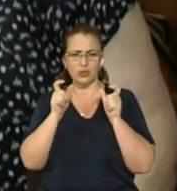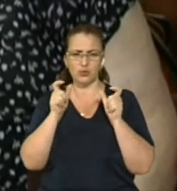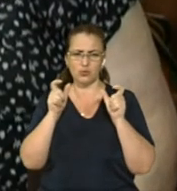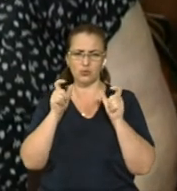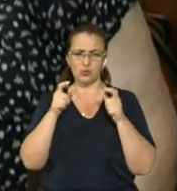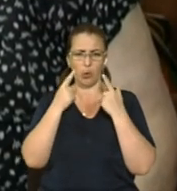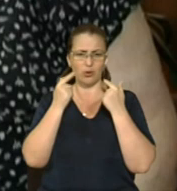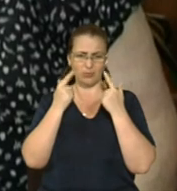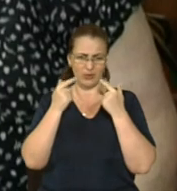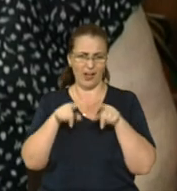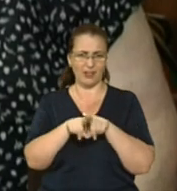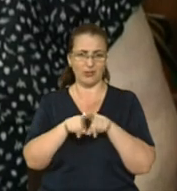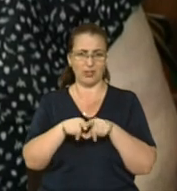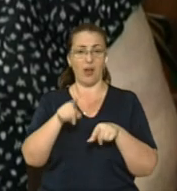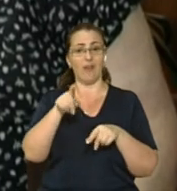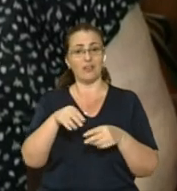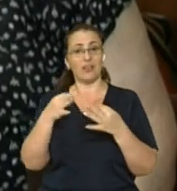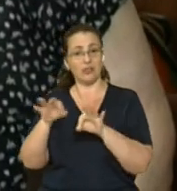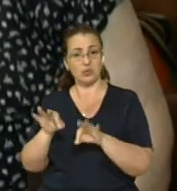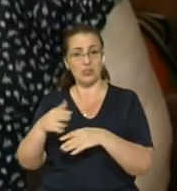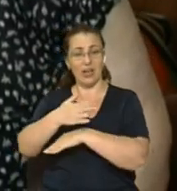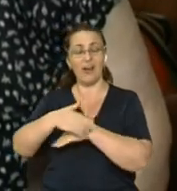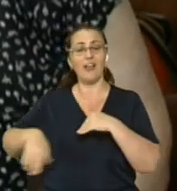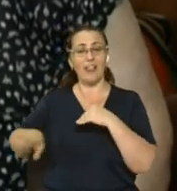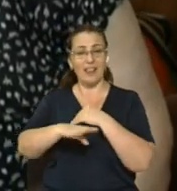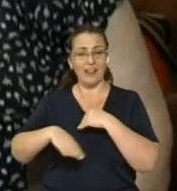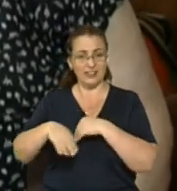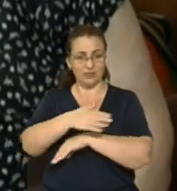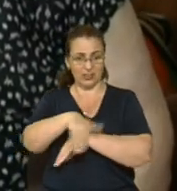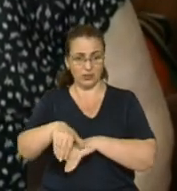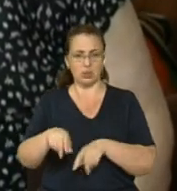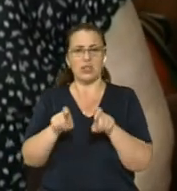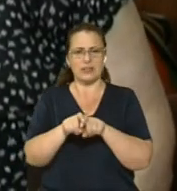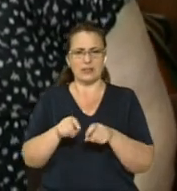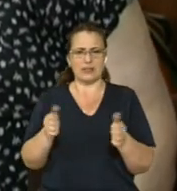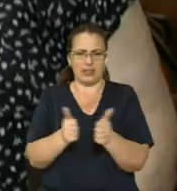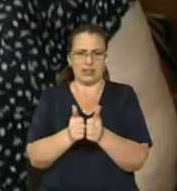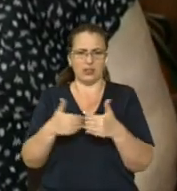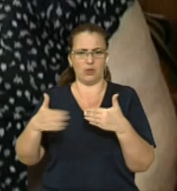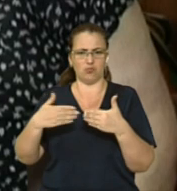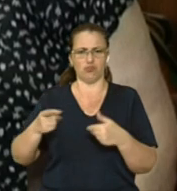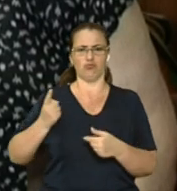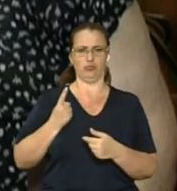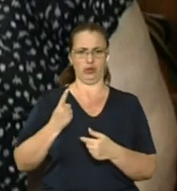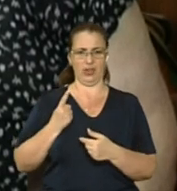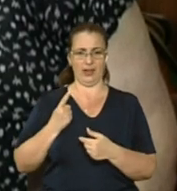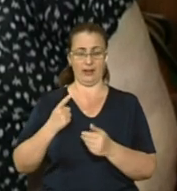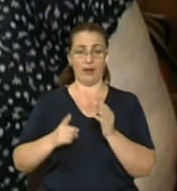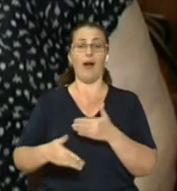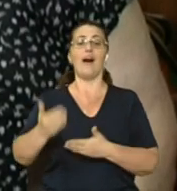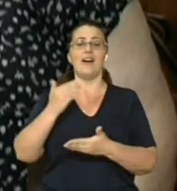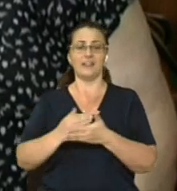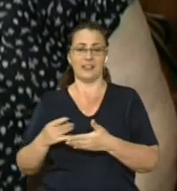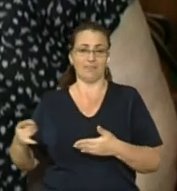заводить. Я його пущу на двір, сяде коло фіртки, чекає біля фіртки на маму. Нарешті з'являється машина.